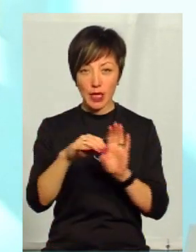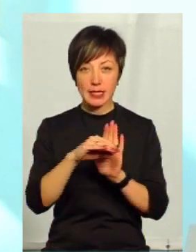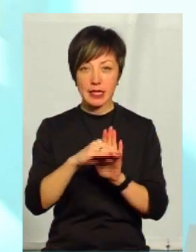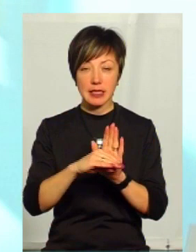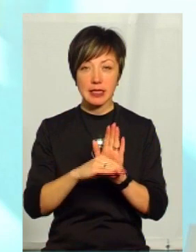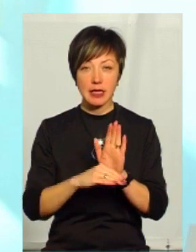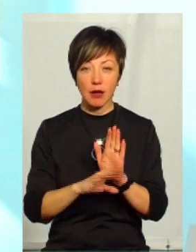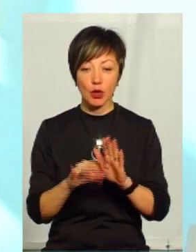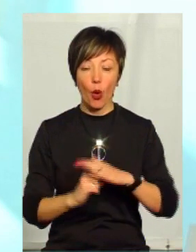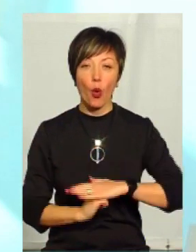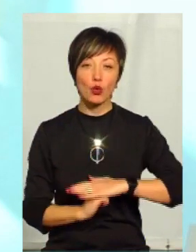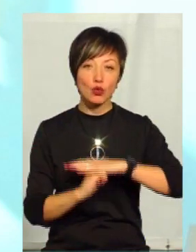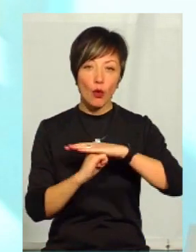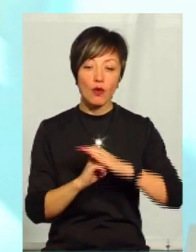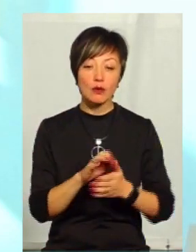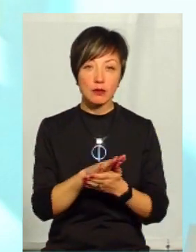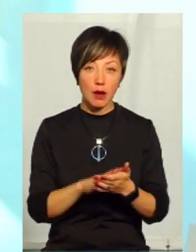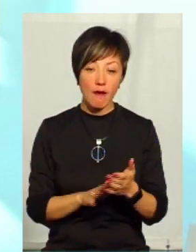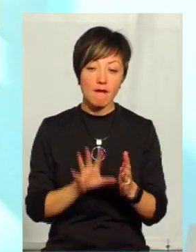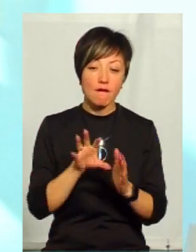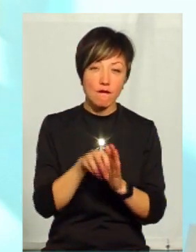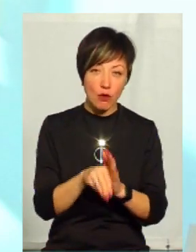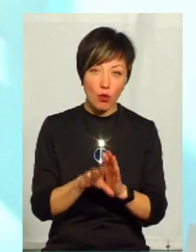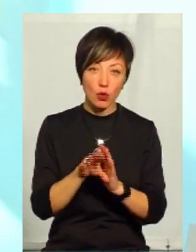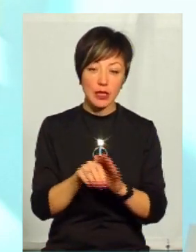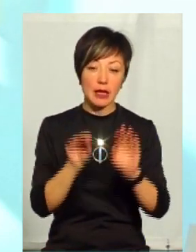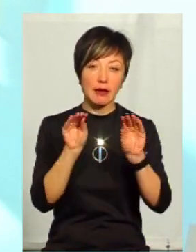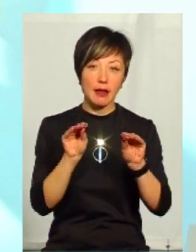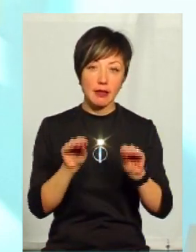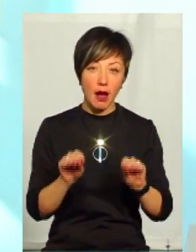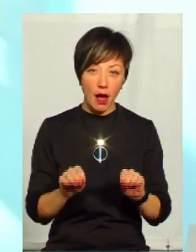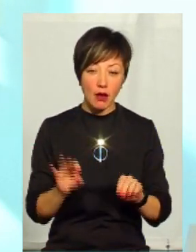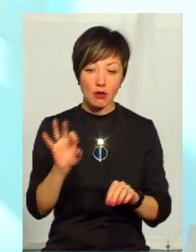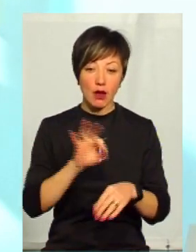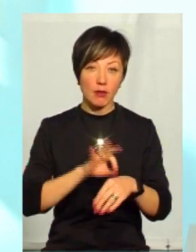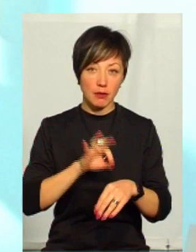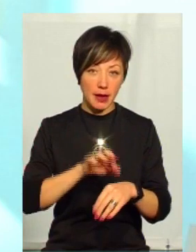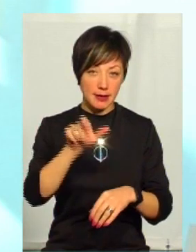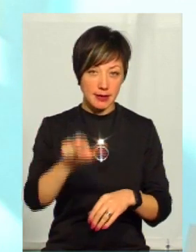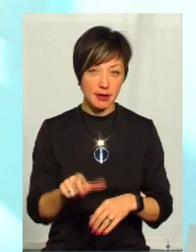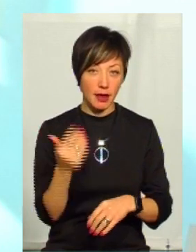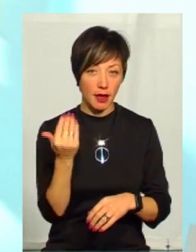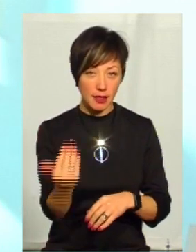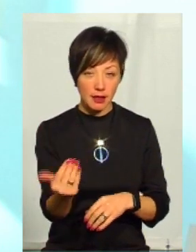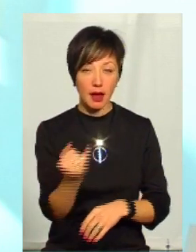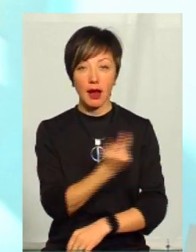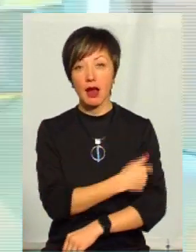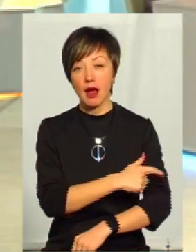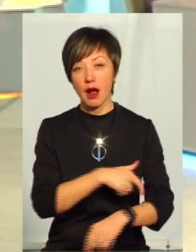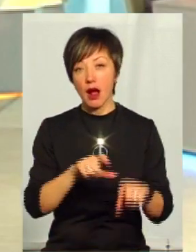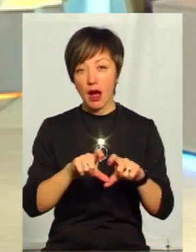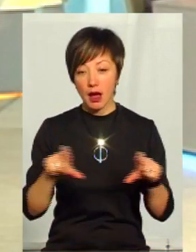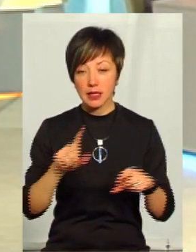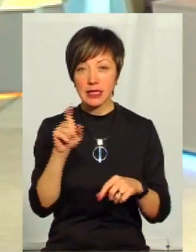основою для того, щоб вводити туди дані пролікованого пацієнта, і лікарня за